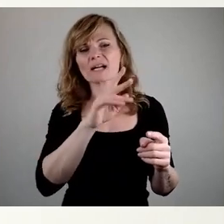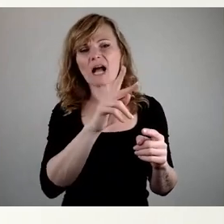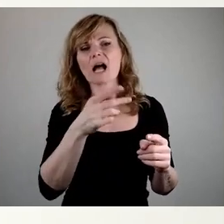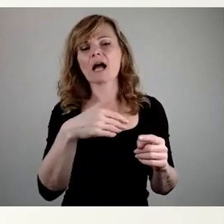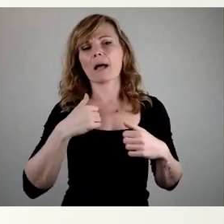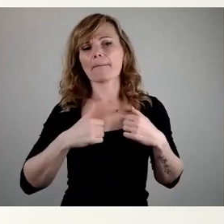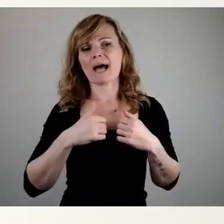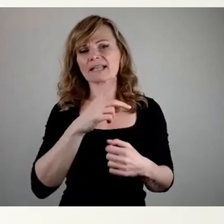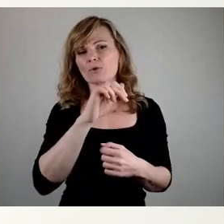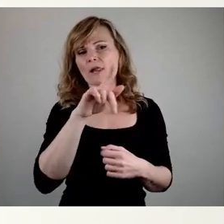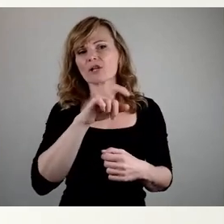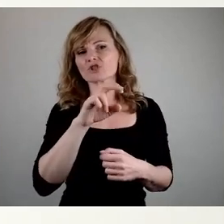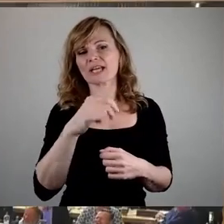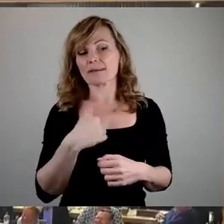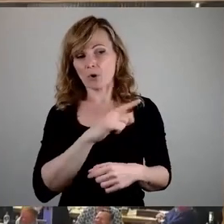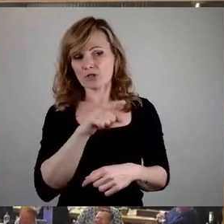sehen?